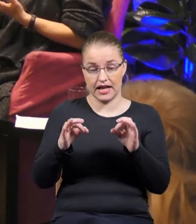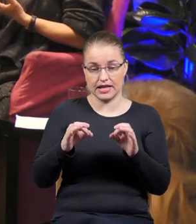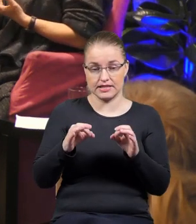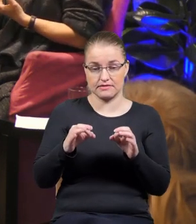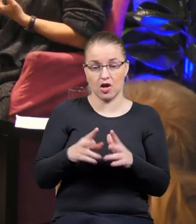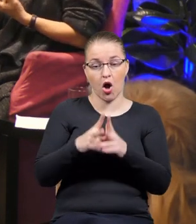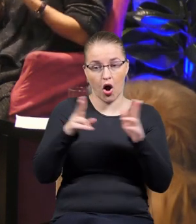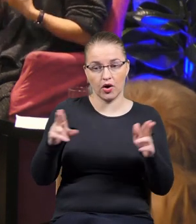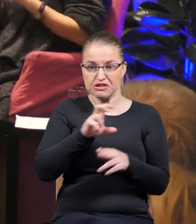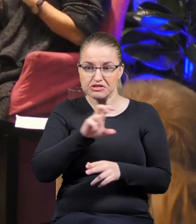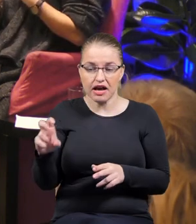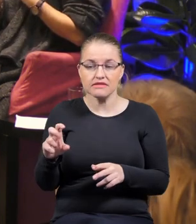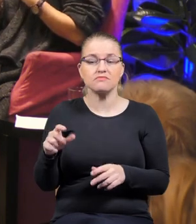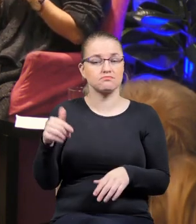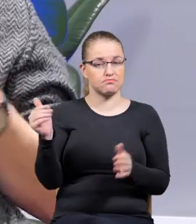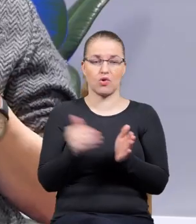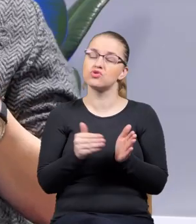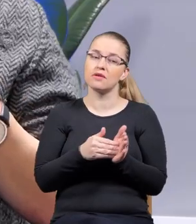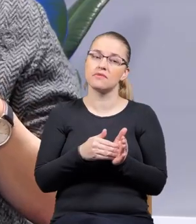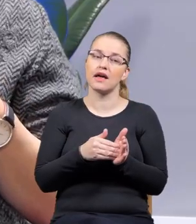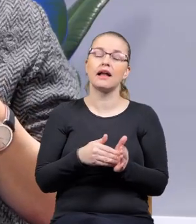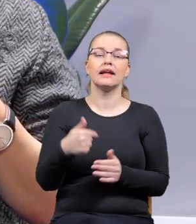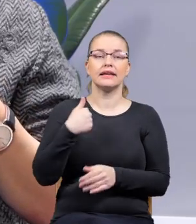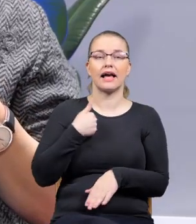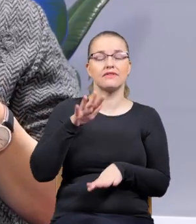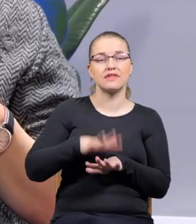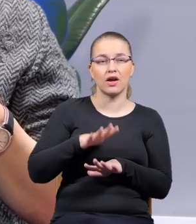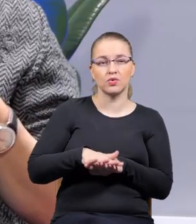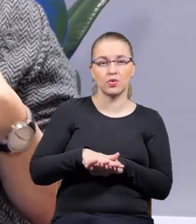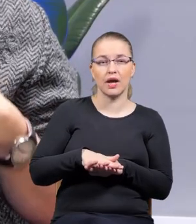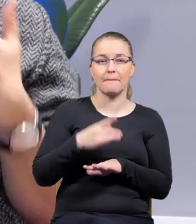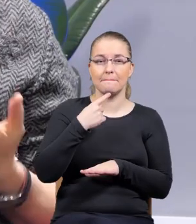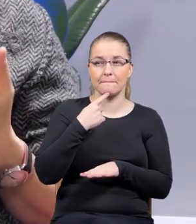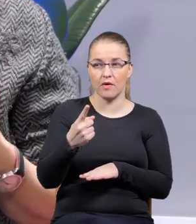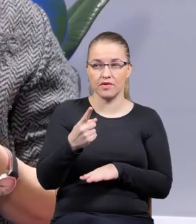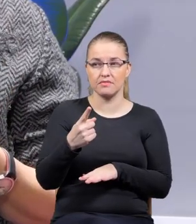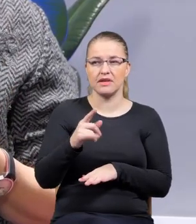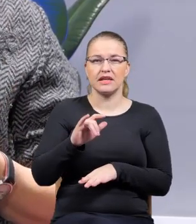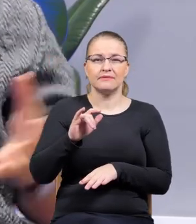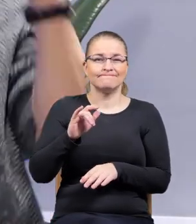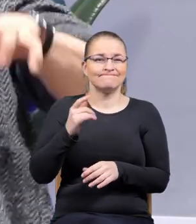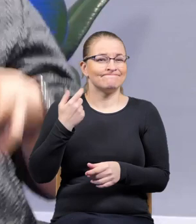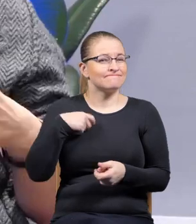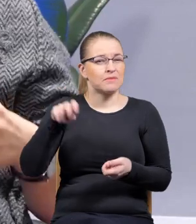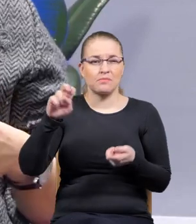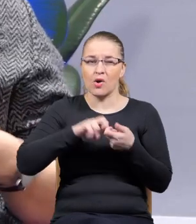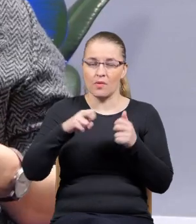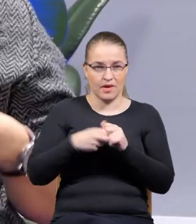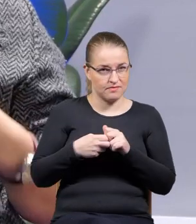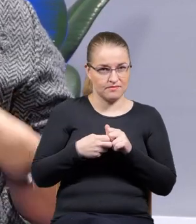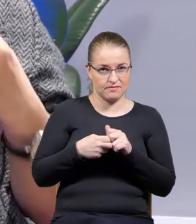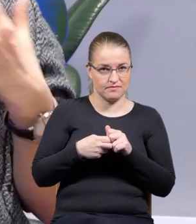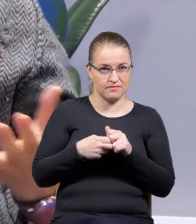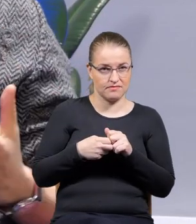konieczne, ale traktuję to, przyznam zupełnie szczerze, jako swego rodzaju przekleństwo, bo ja i tak wiem, że